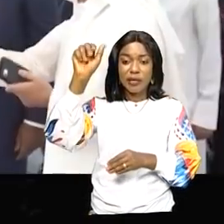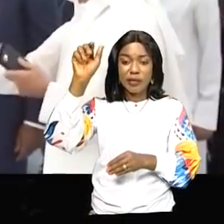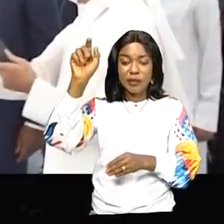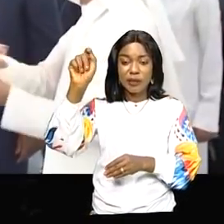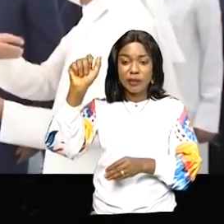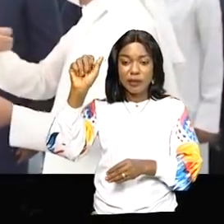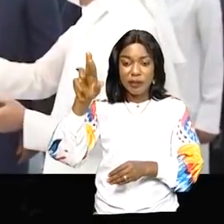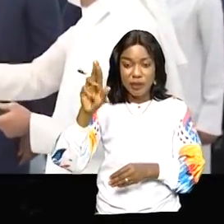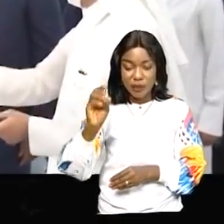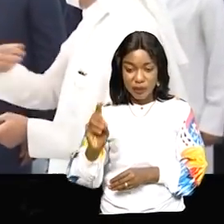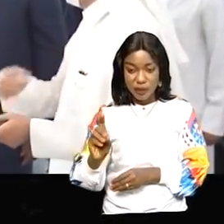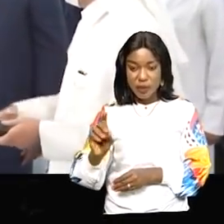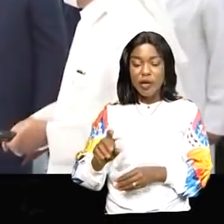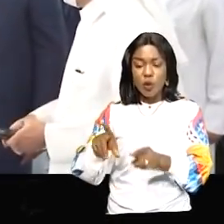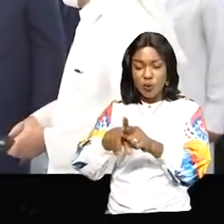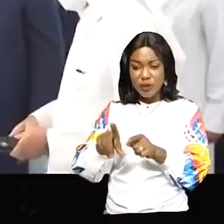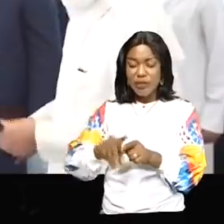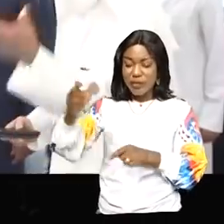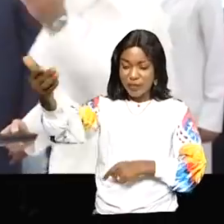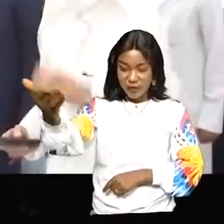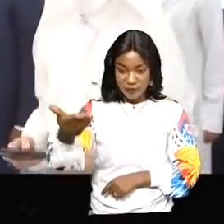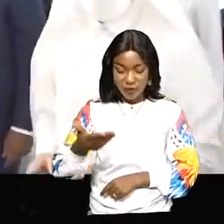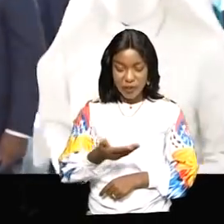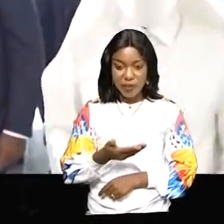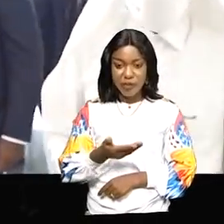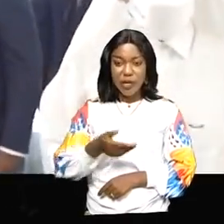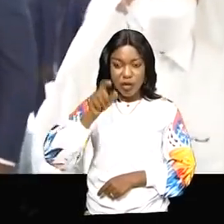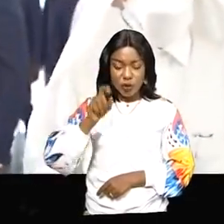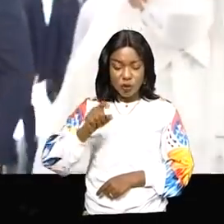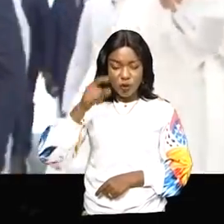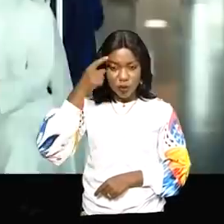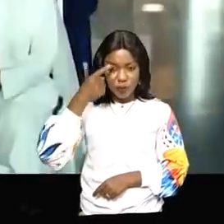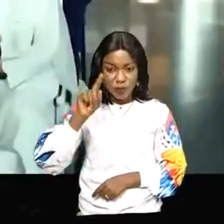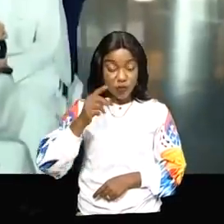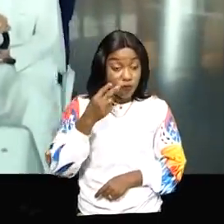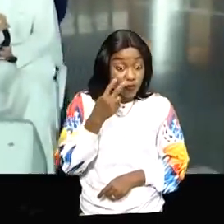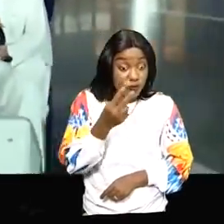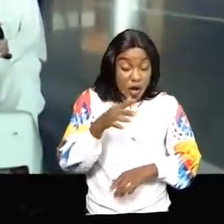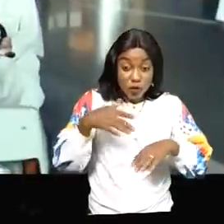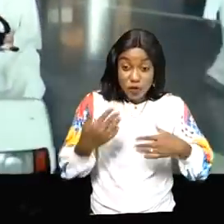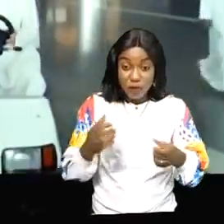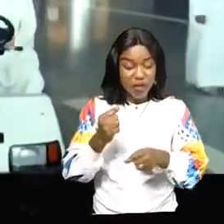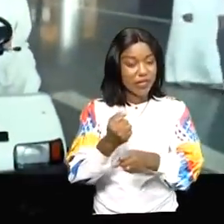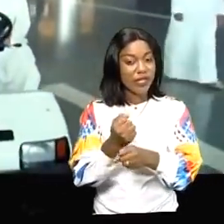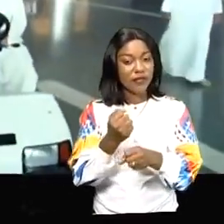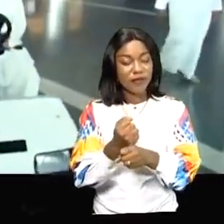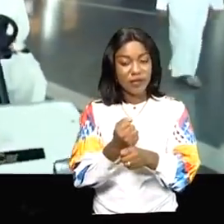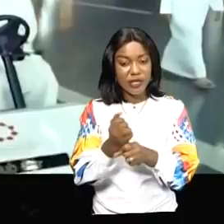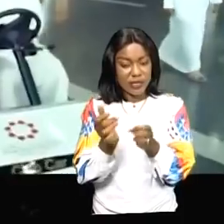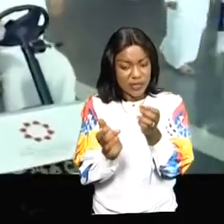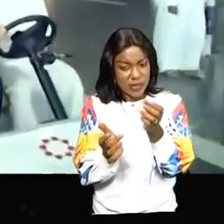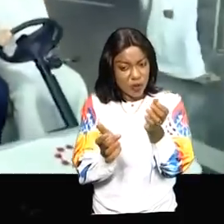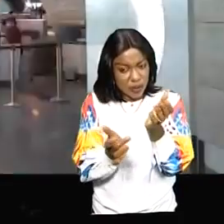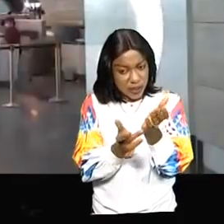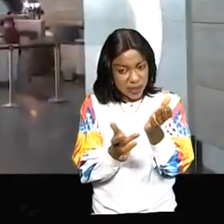aéroportuaires. Il a été invité à s'imprégner des méthodes de travail et des prouesses techniques du Qatar